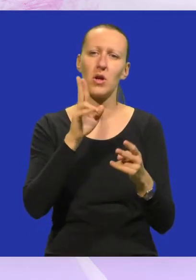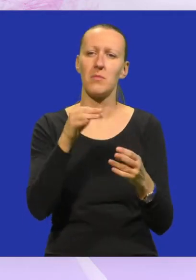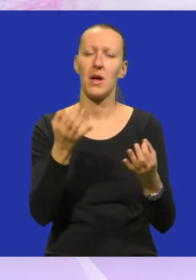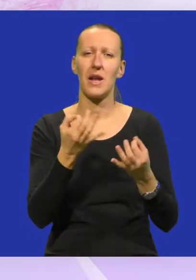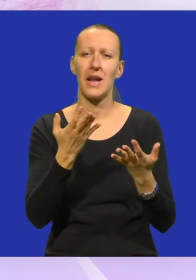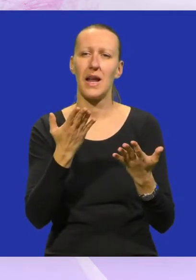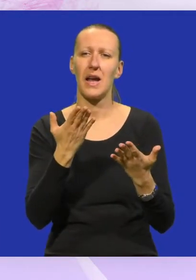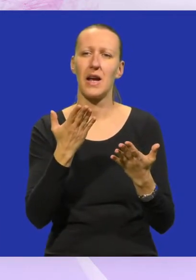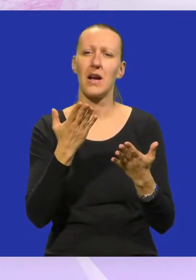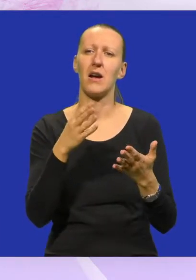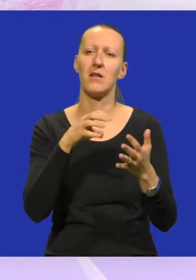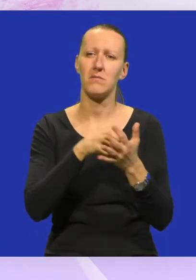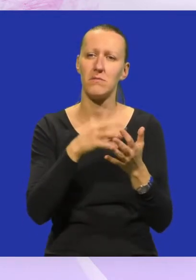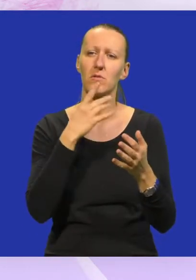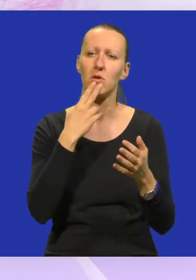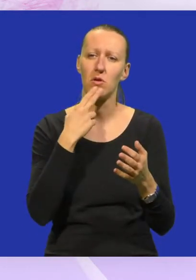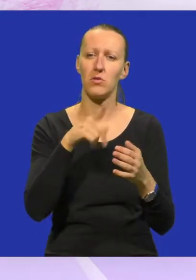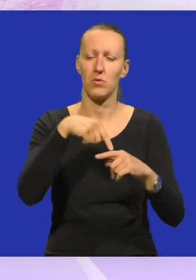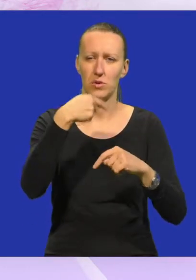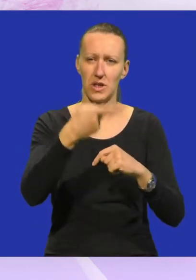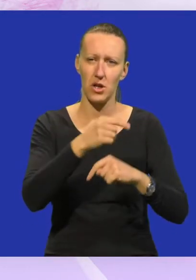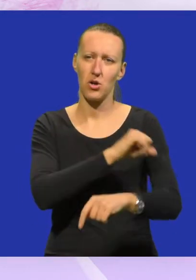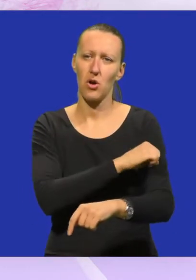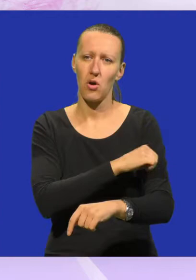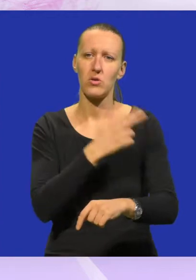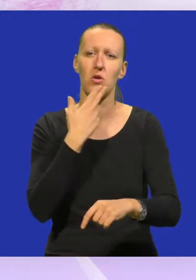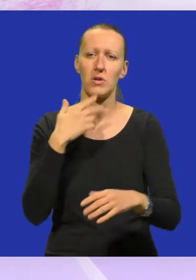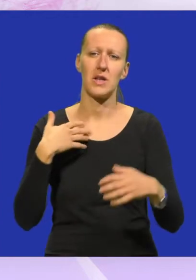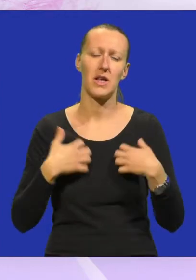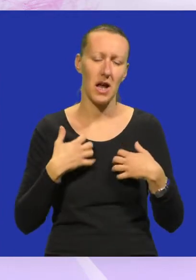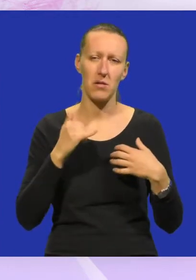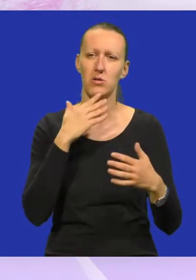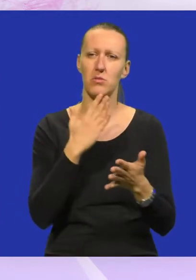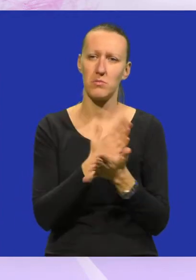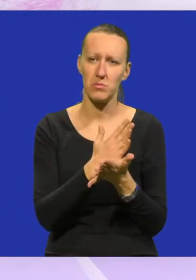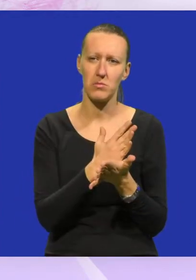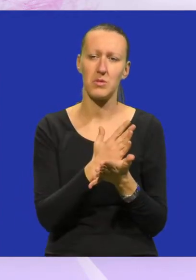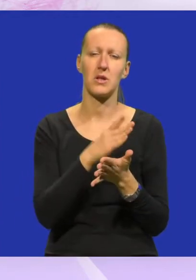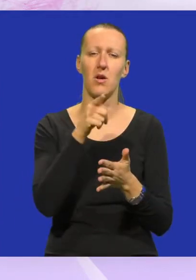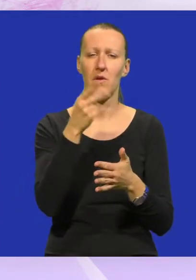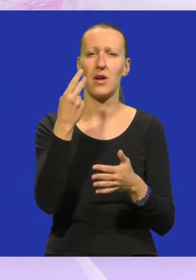neku legitimaciju, s kojom ćemo u sljedećoj godini, za koju se nadam da će biti ova 21. prva